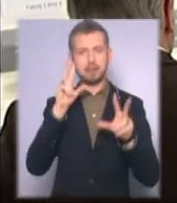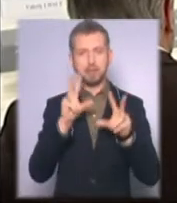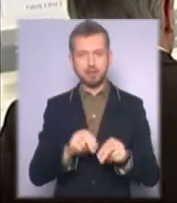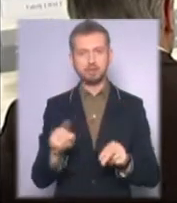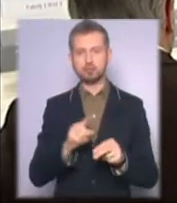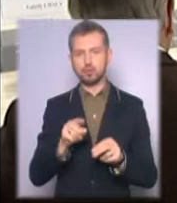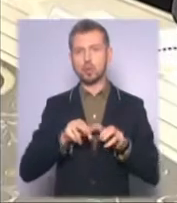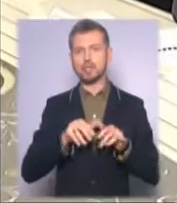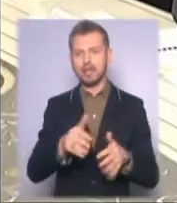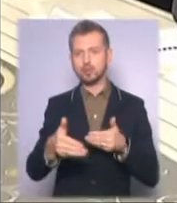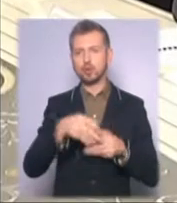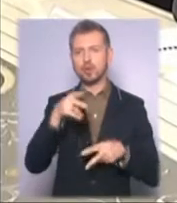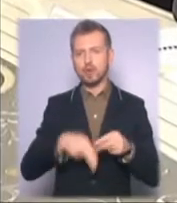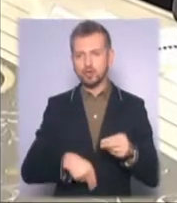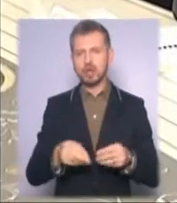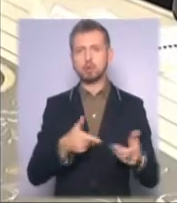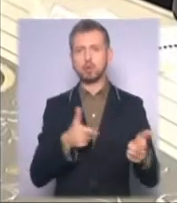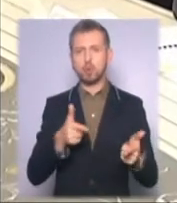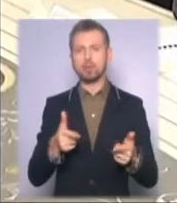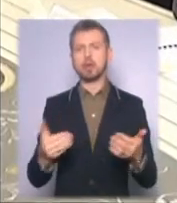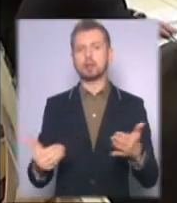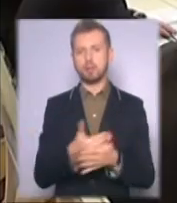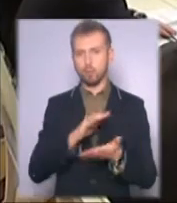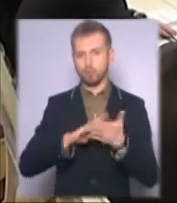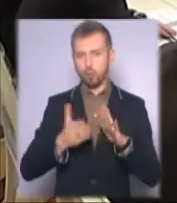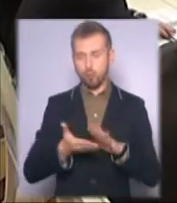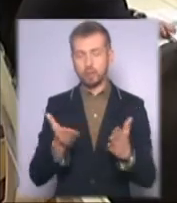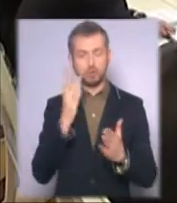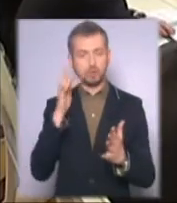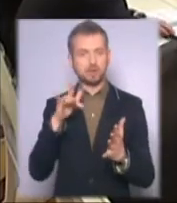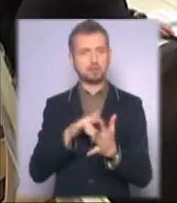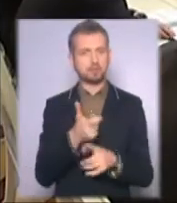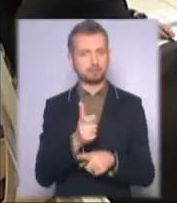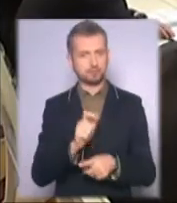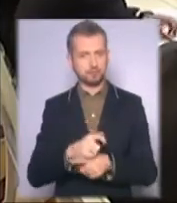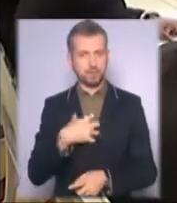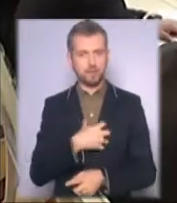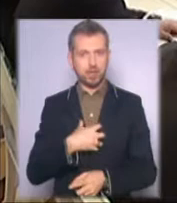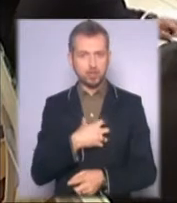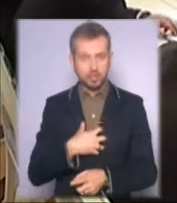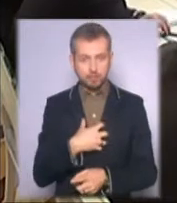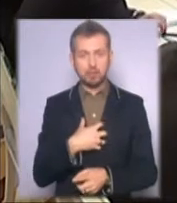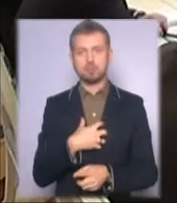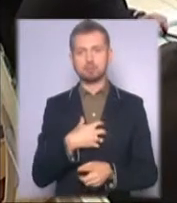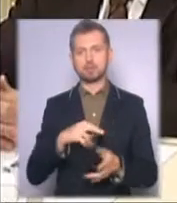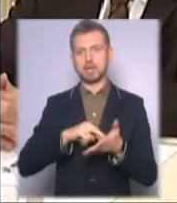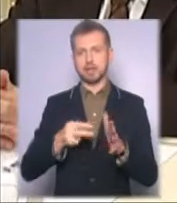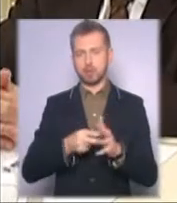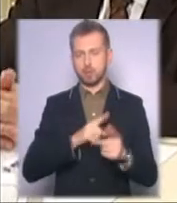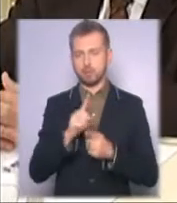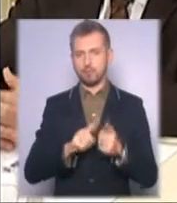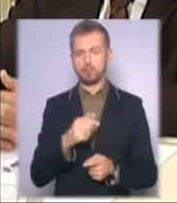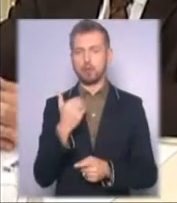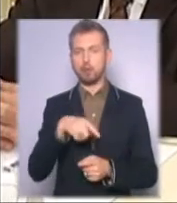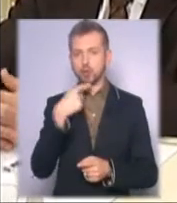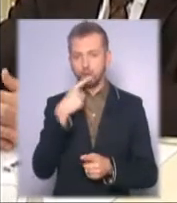завершення підготовки нової угоди з МВФ, яку націлено на достатньо амбіційну стратегію реформ. За його словами, меморандум